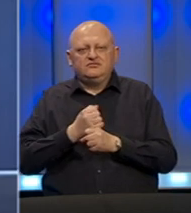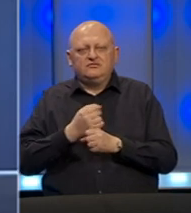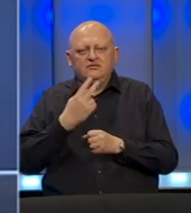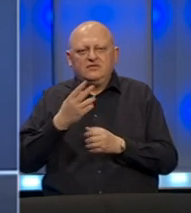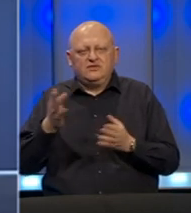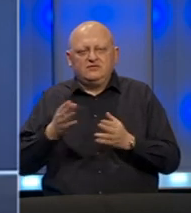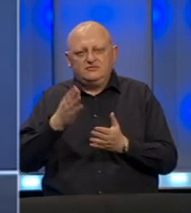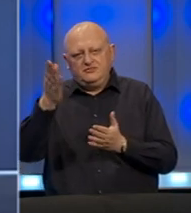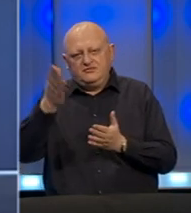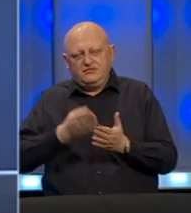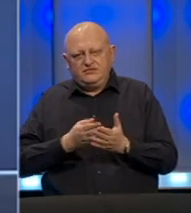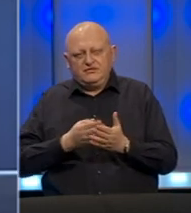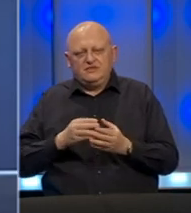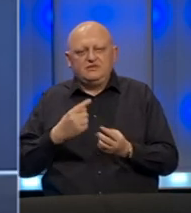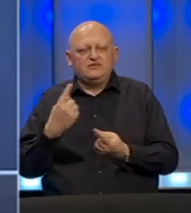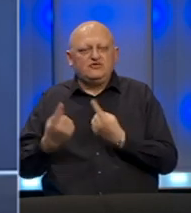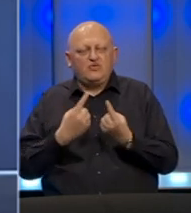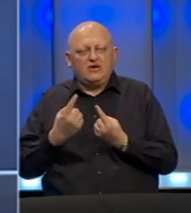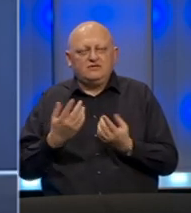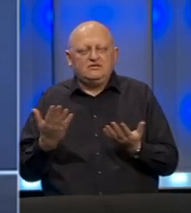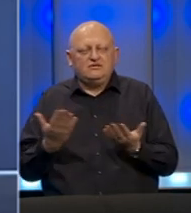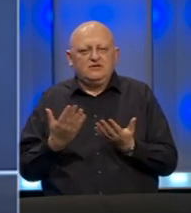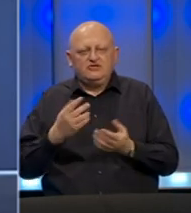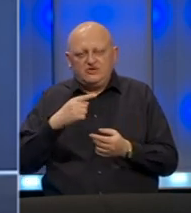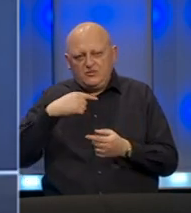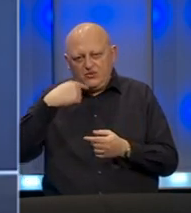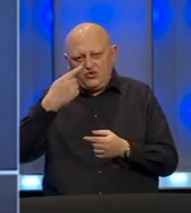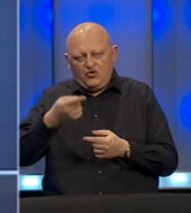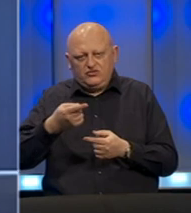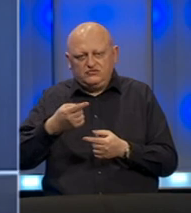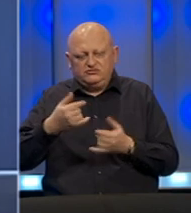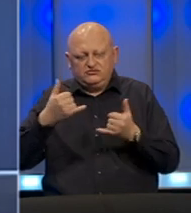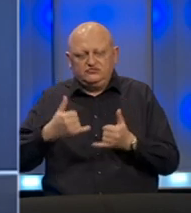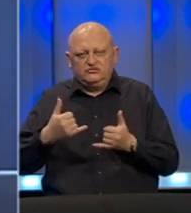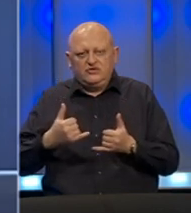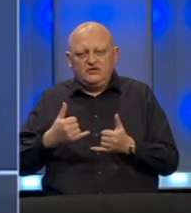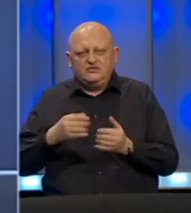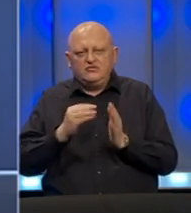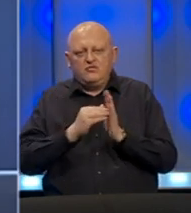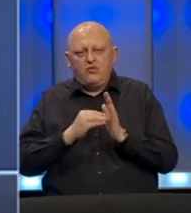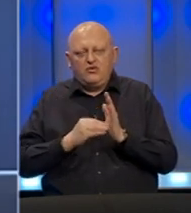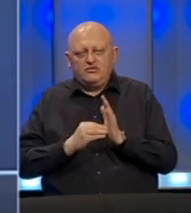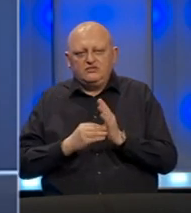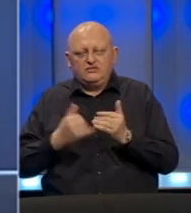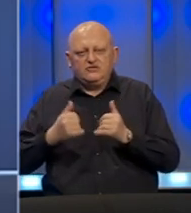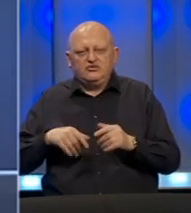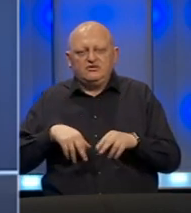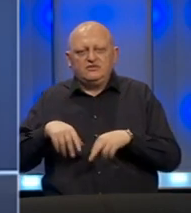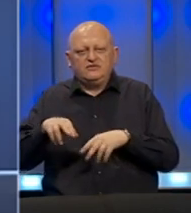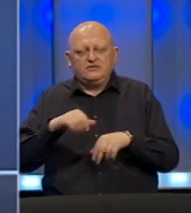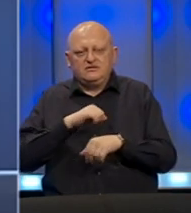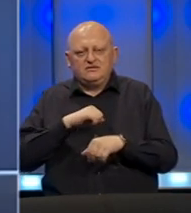kratki presjek generalno stanja i šta nam govore do sadašnjih podaci, odnosno do sadašnje kretanje